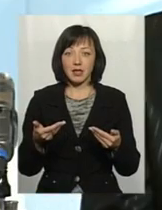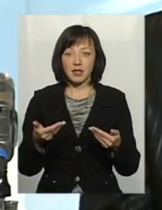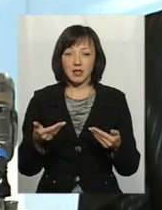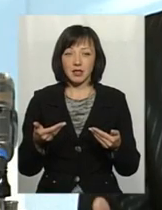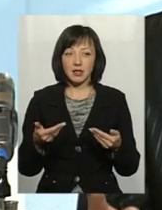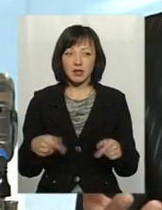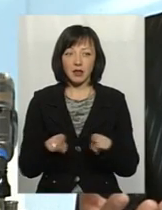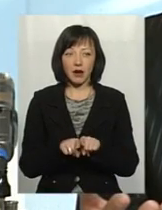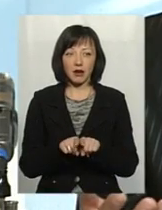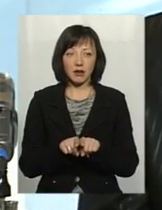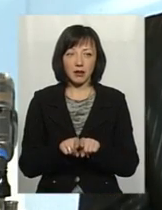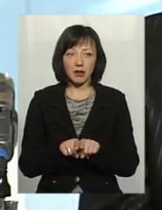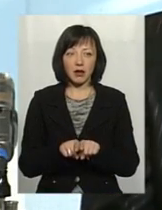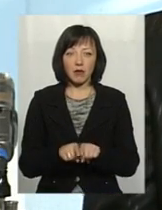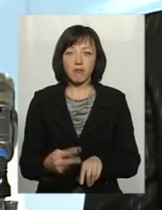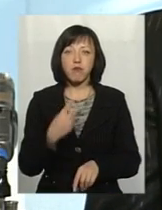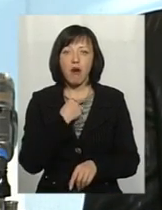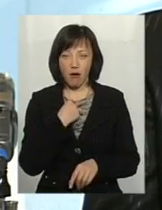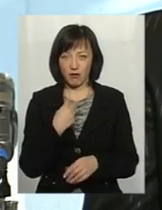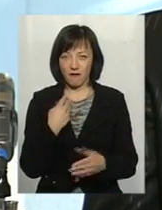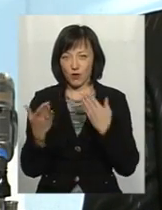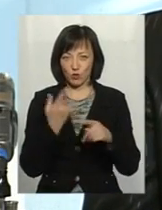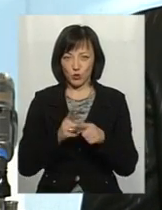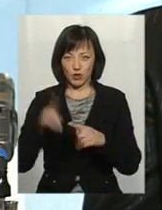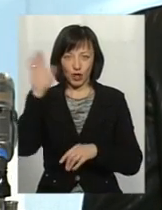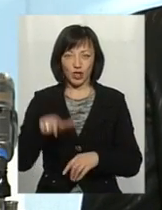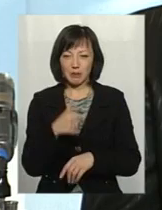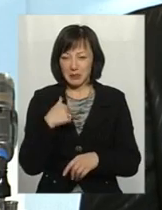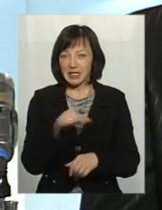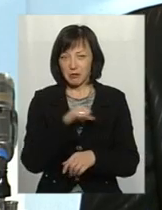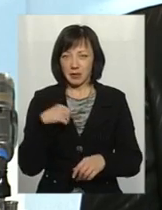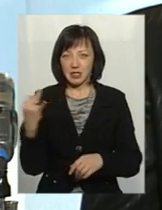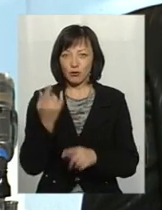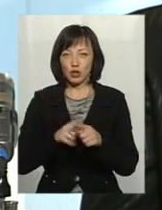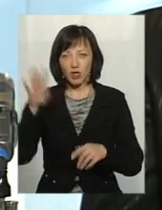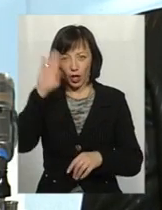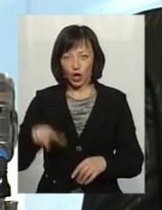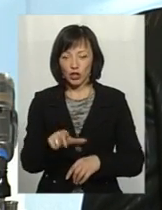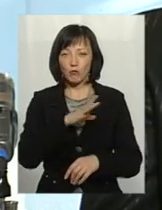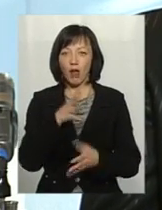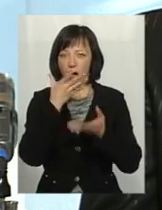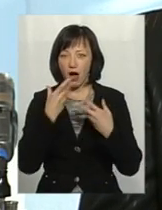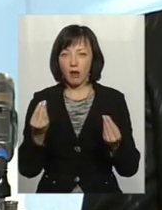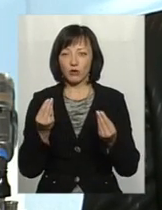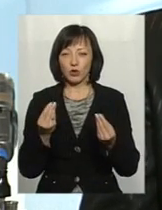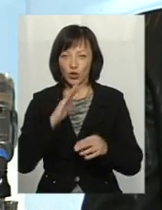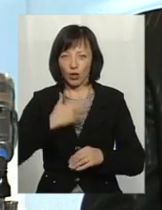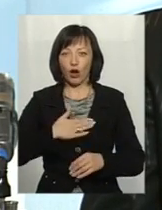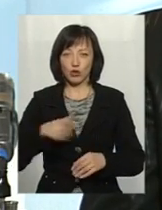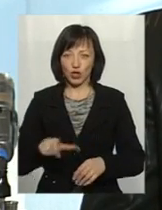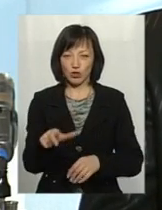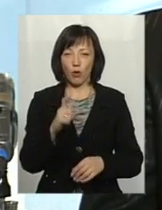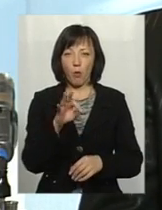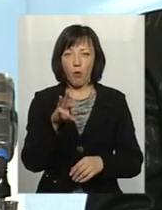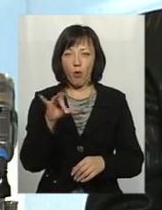так от похабно до неї відносимося до цієї річки. Ми самі зацікавлені, щоб ця річка була гарною і нашою річкою